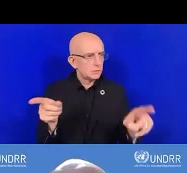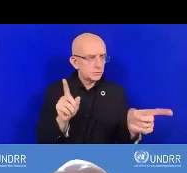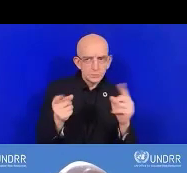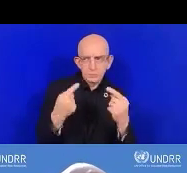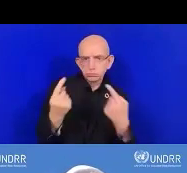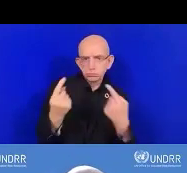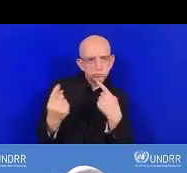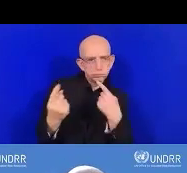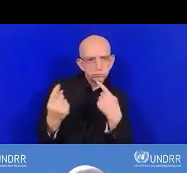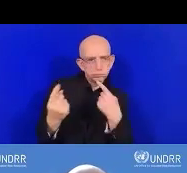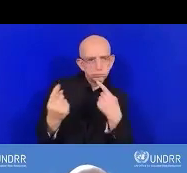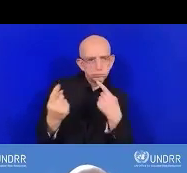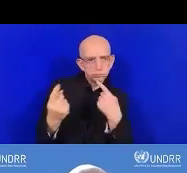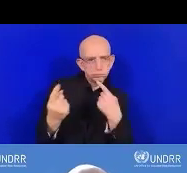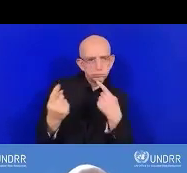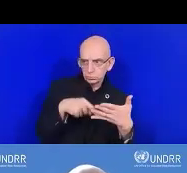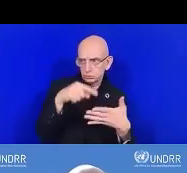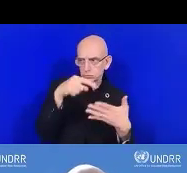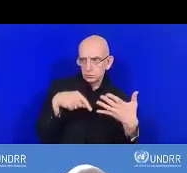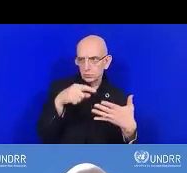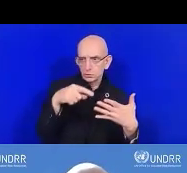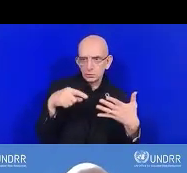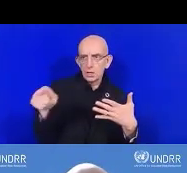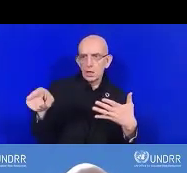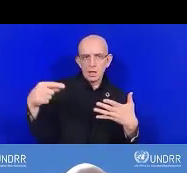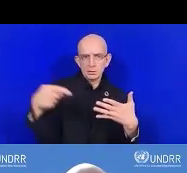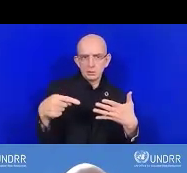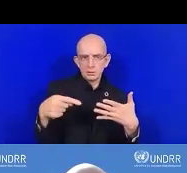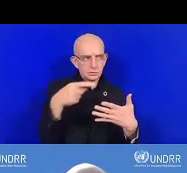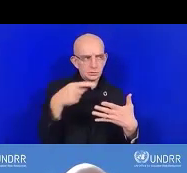ou un problème qui doit être résolu.